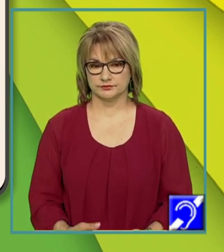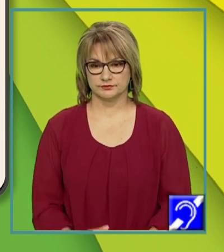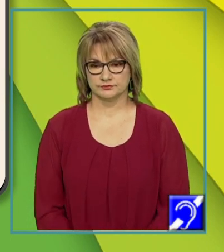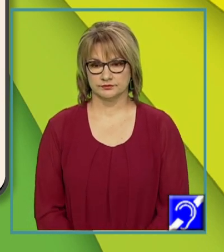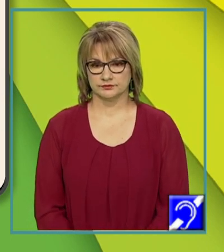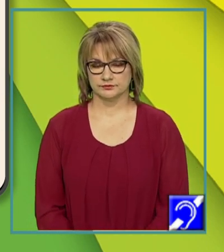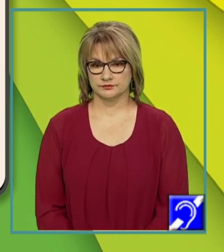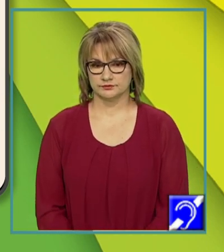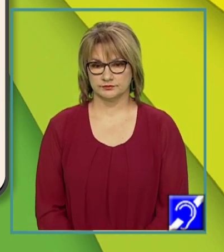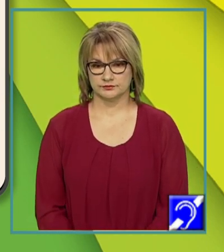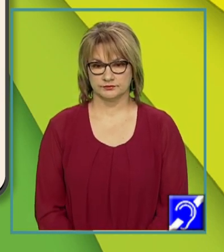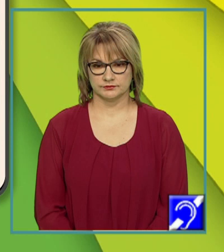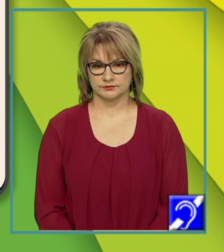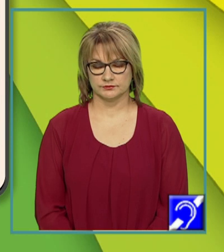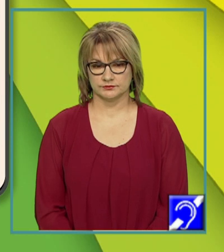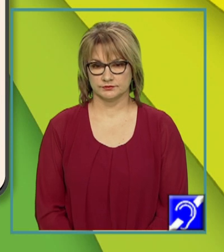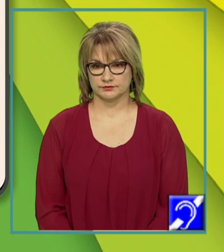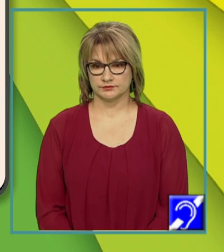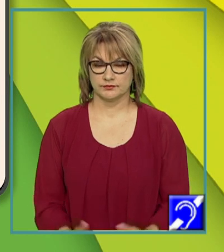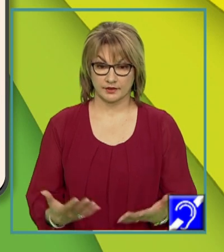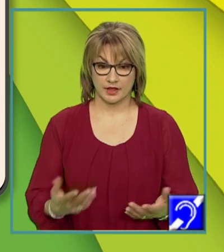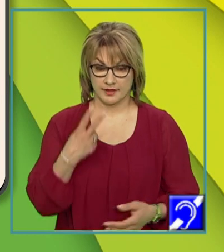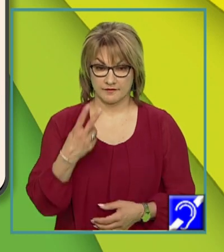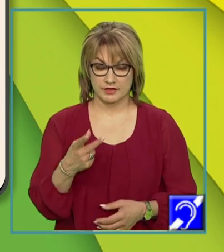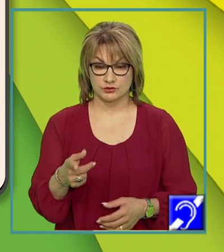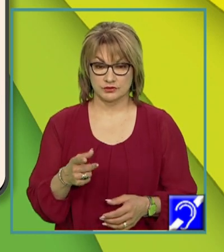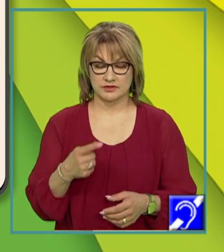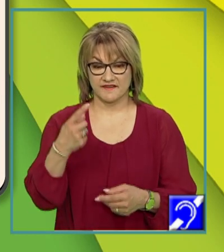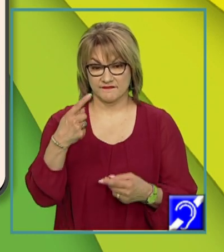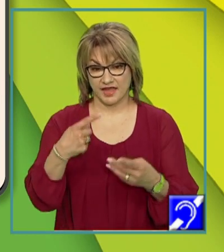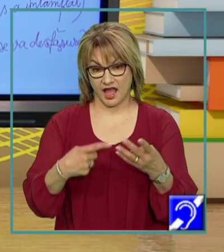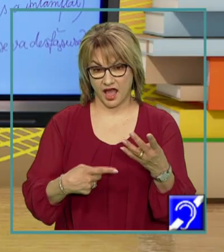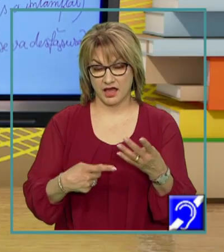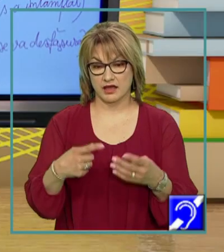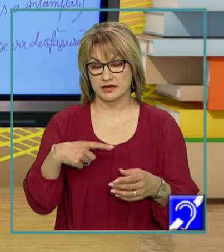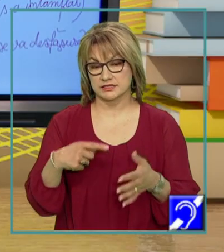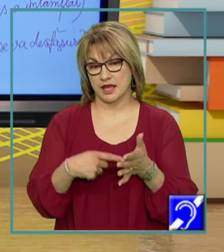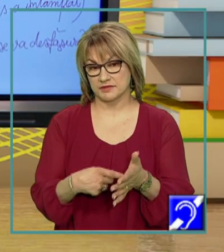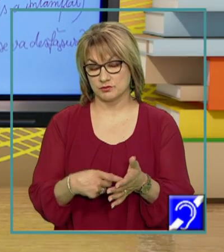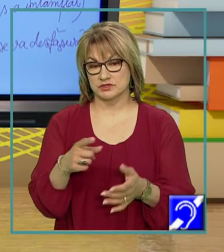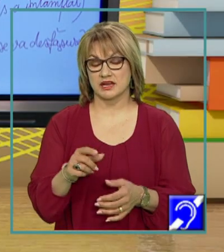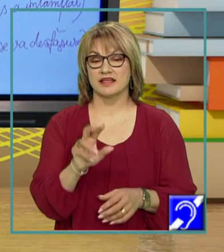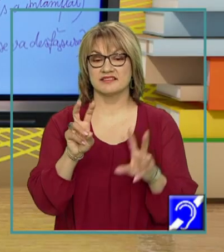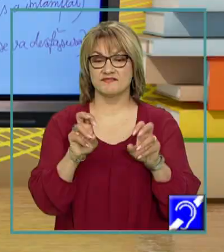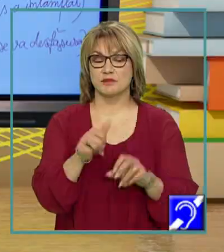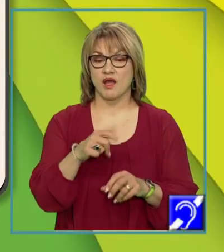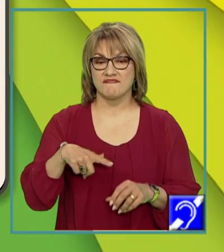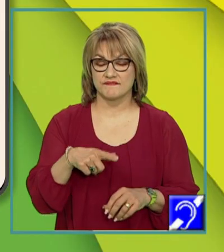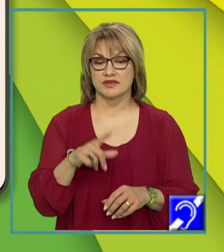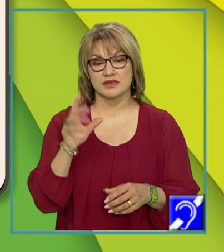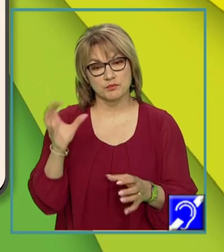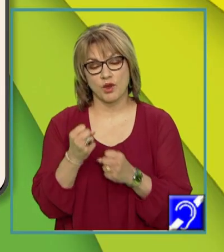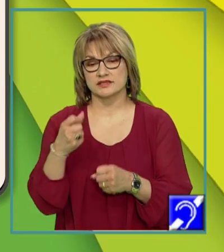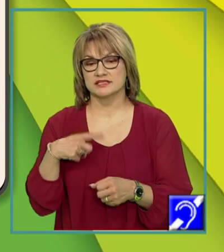Se va desfășura. Iată că în fiecare situație am demonstrat că verbul a fi poate fi sinonim cu un alt